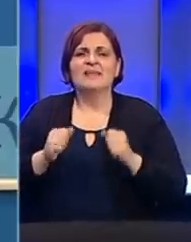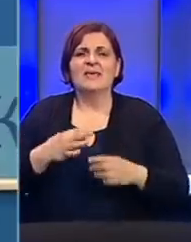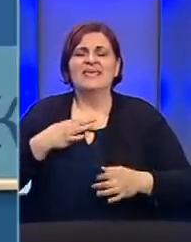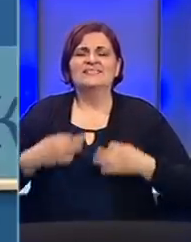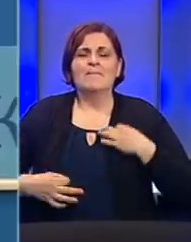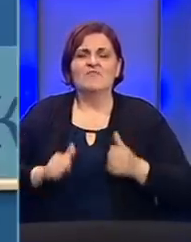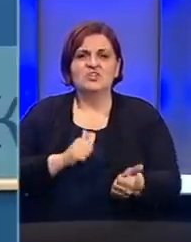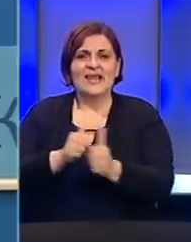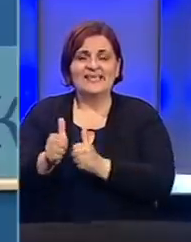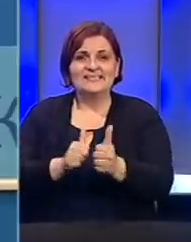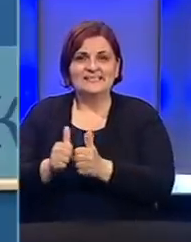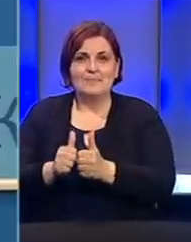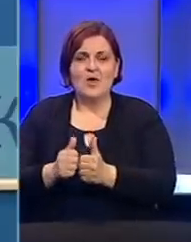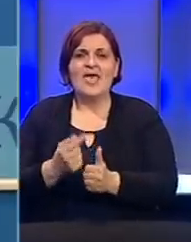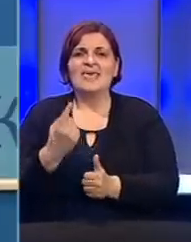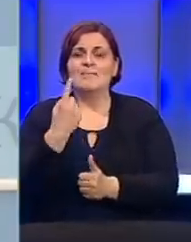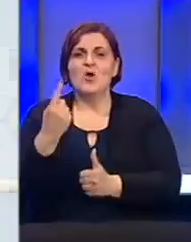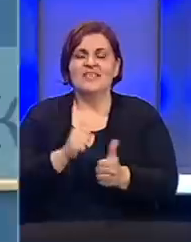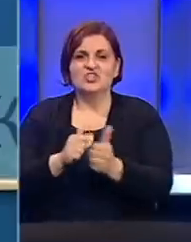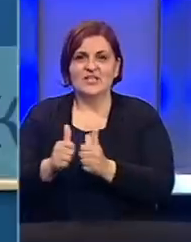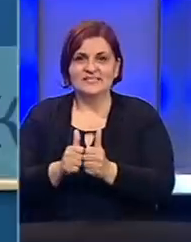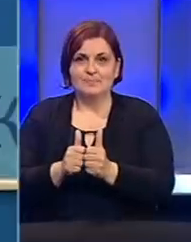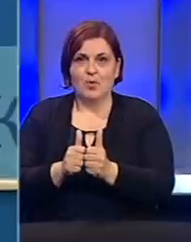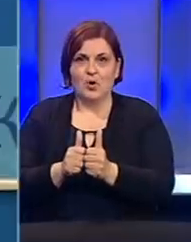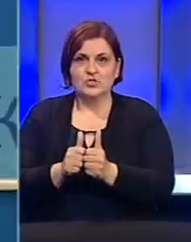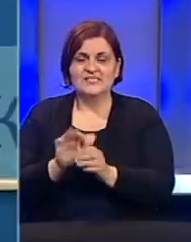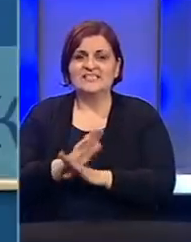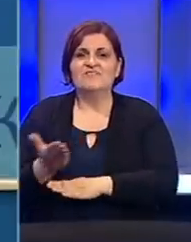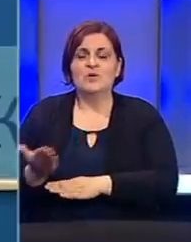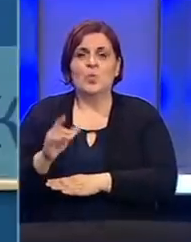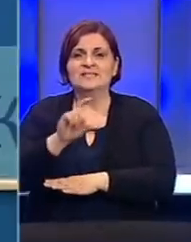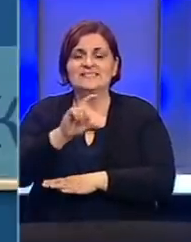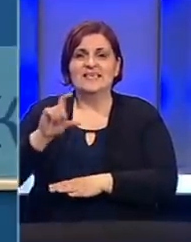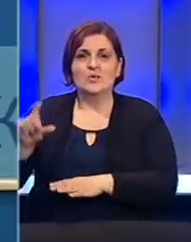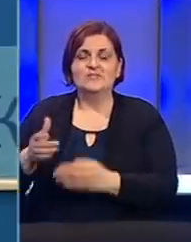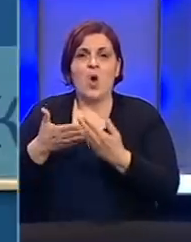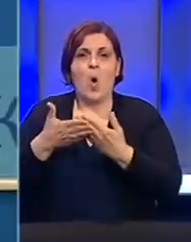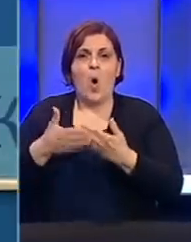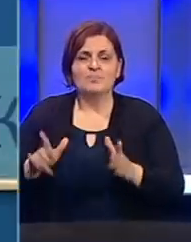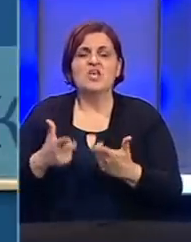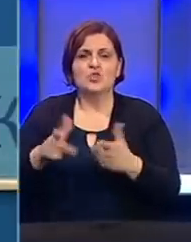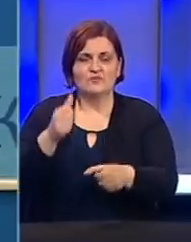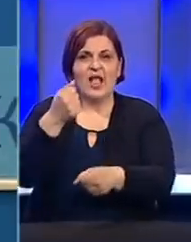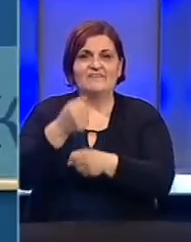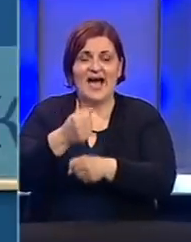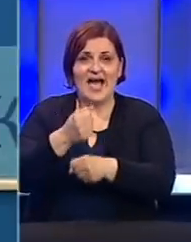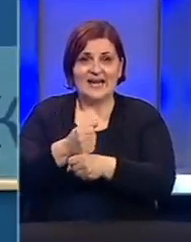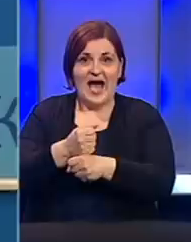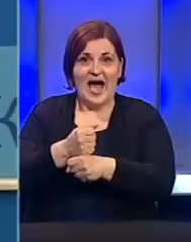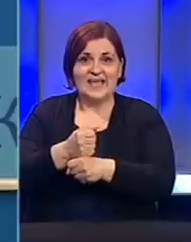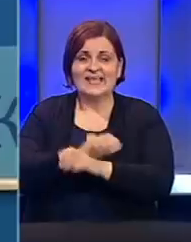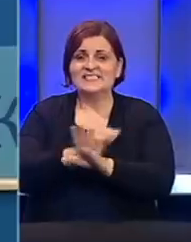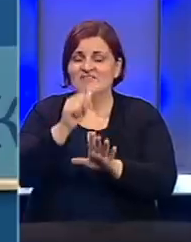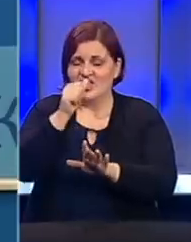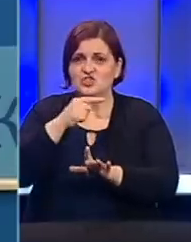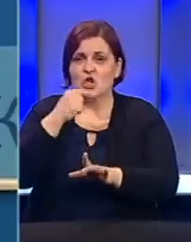profesionalne sportiste i individualne sportove. Svi ugostiteljski objekti otvaraju se i dozvoljava im se rad. Sve što